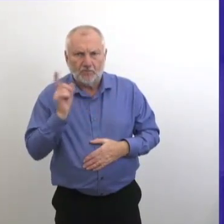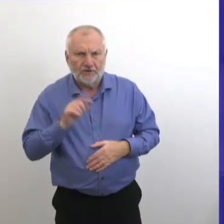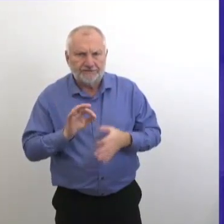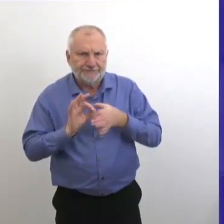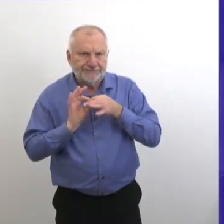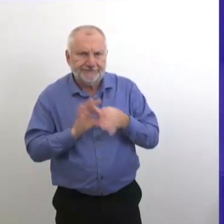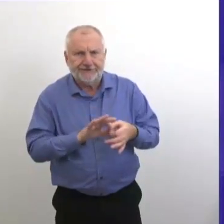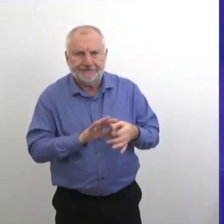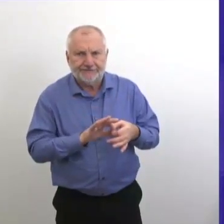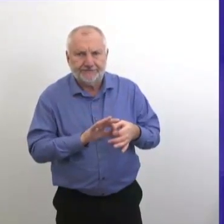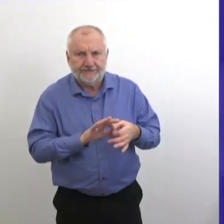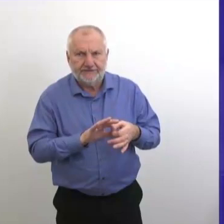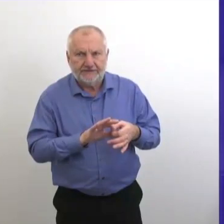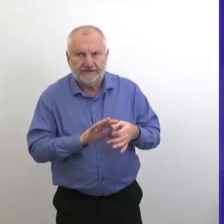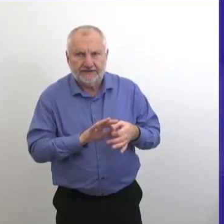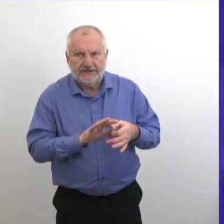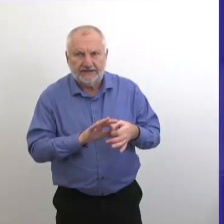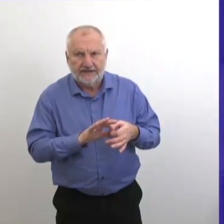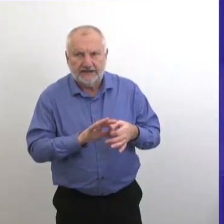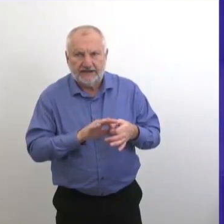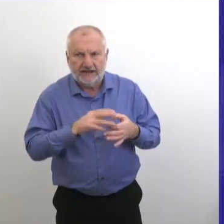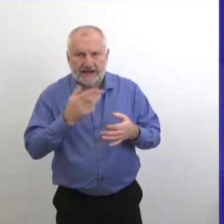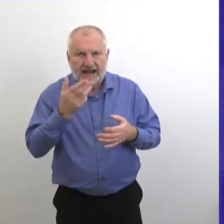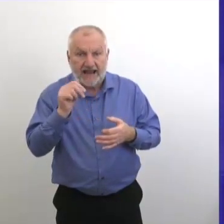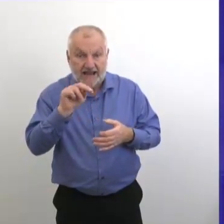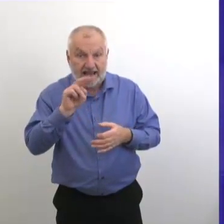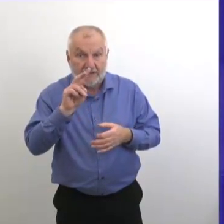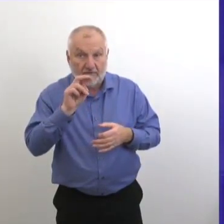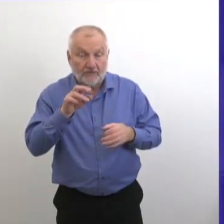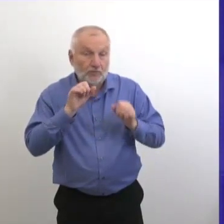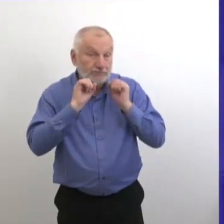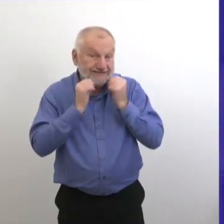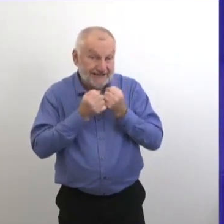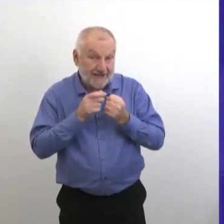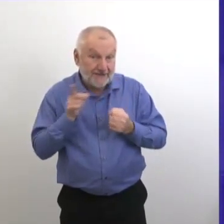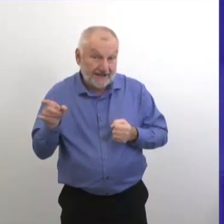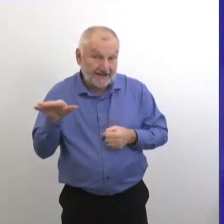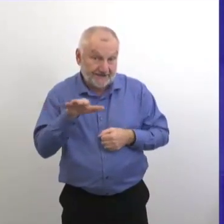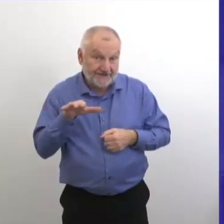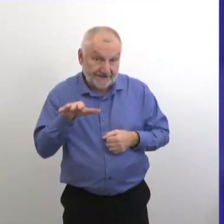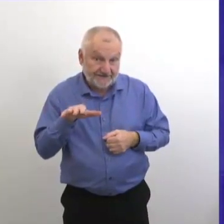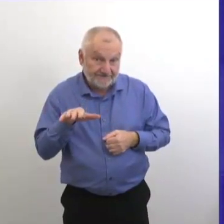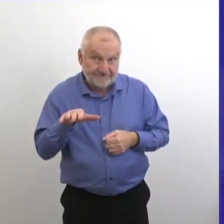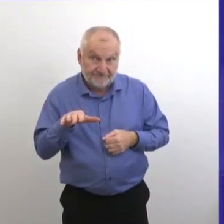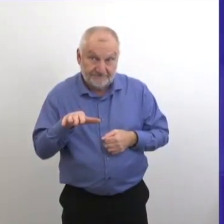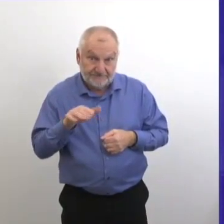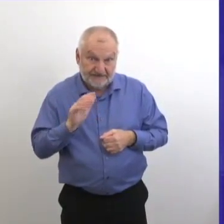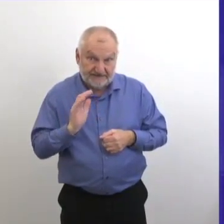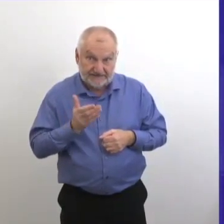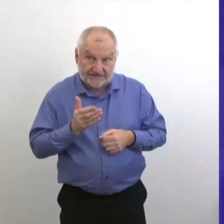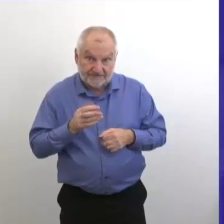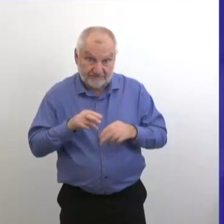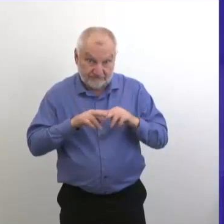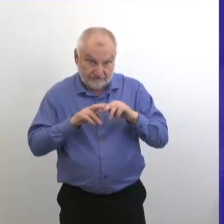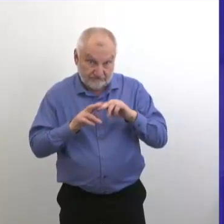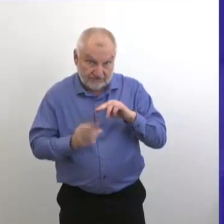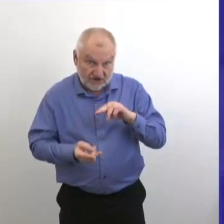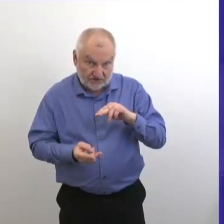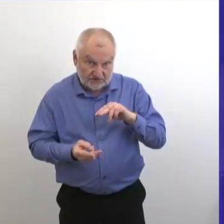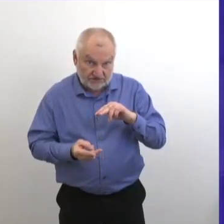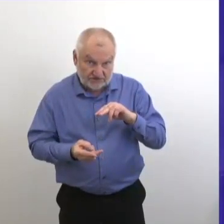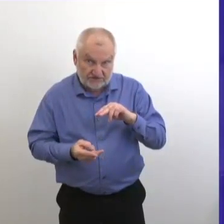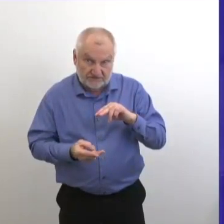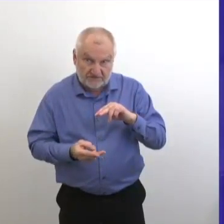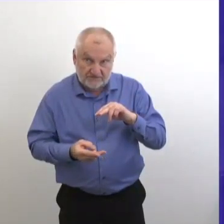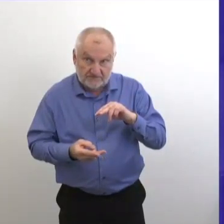Alors, voudrais poser une question sur les chiffres dans la région de Hainover, Steinbach. Alors, on dirait que ces chiffres ont beaucoup baissé depuis